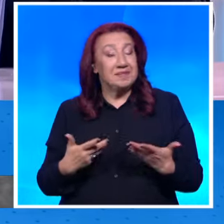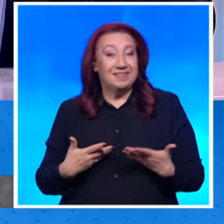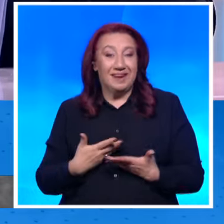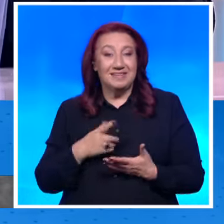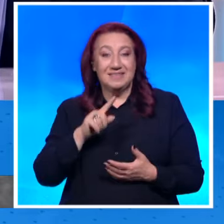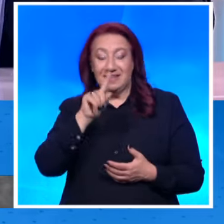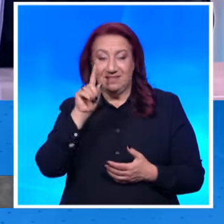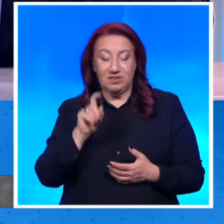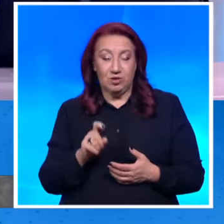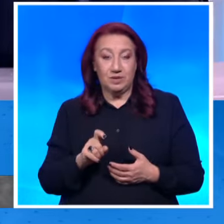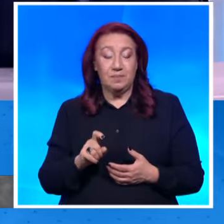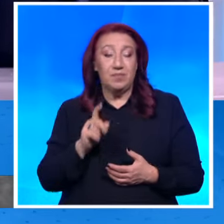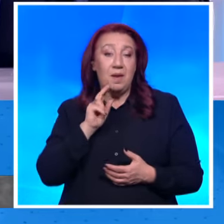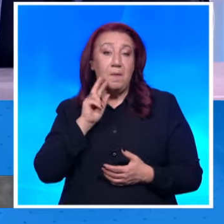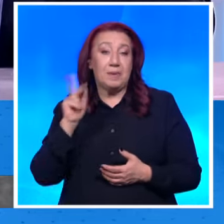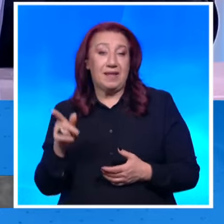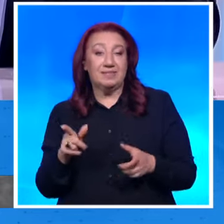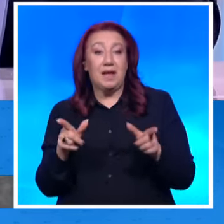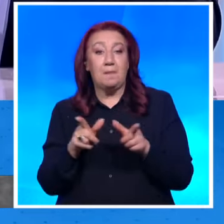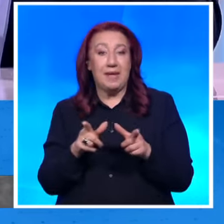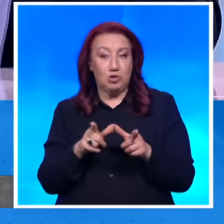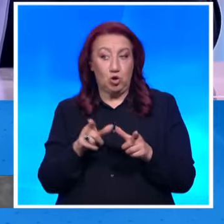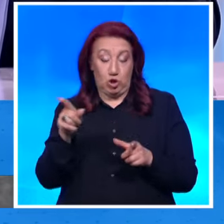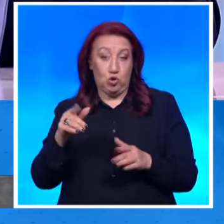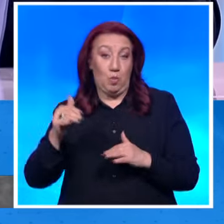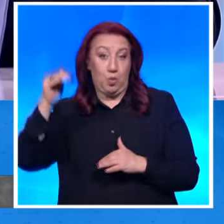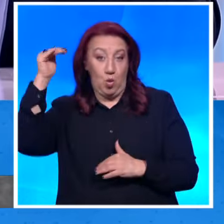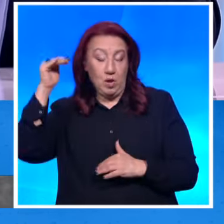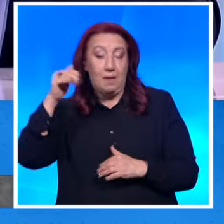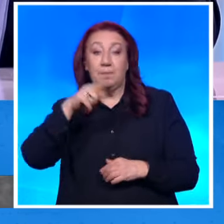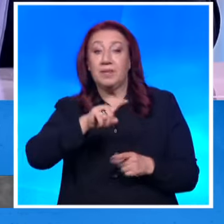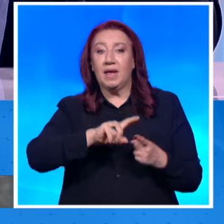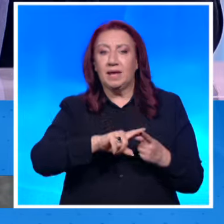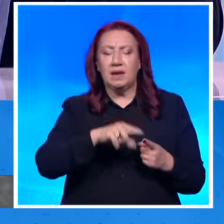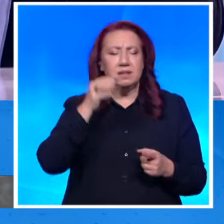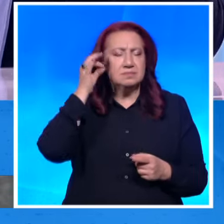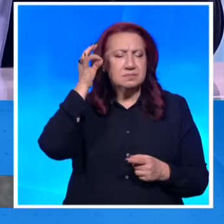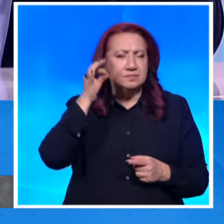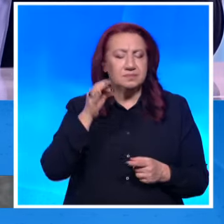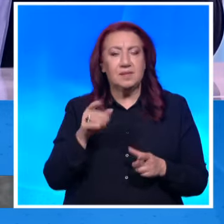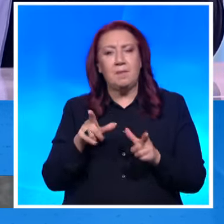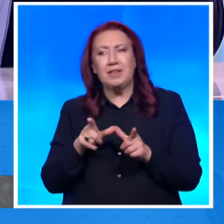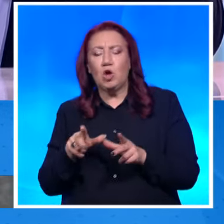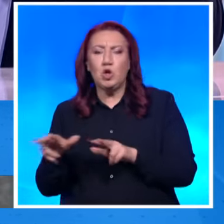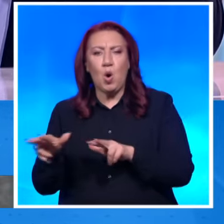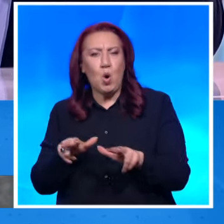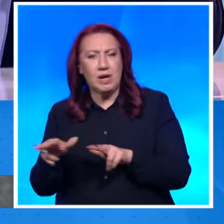че братът Методий, който винаги е на втора позиция, защото Кирил е гения, той е филологически е гений, Методий е организаторът